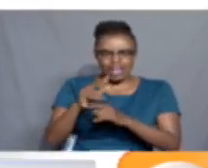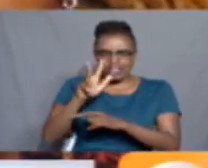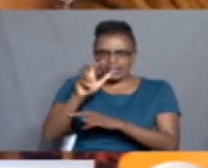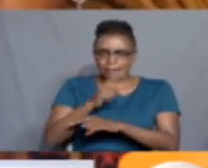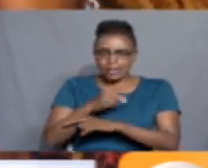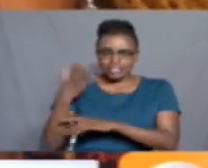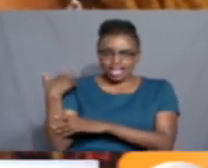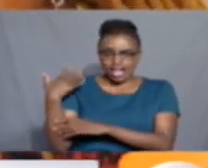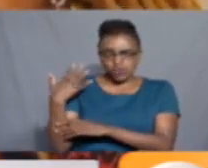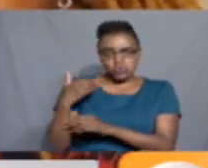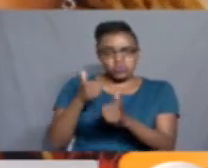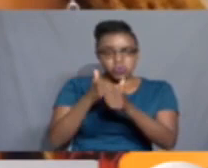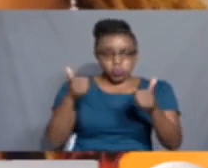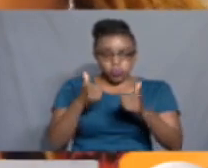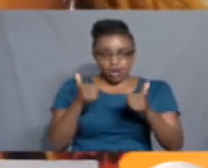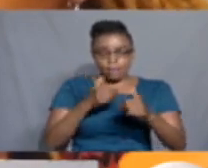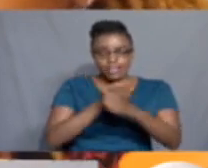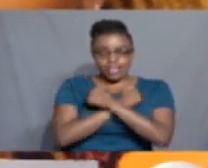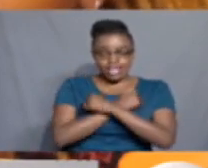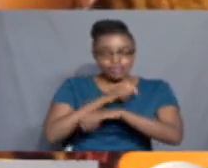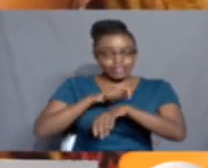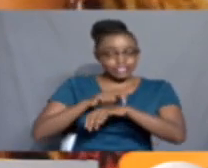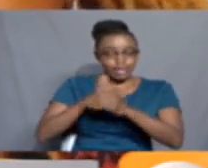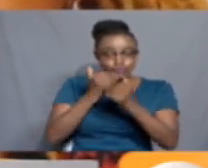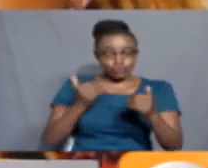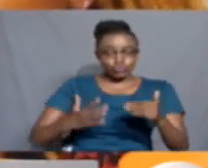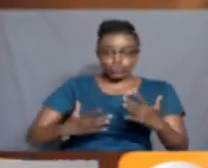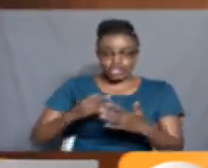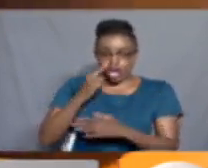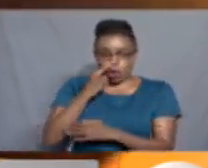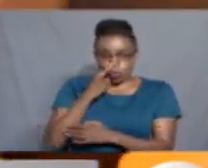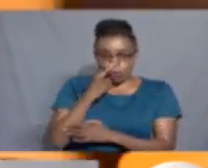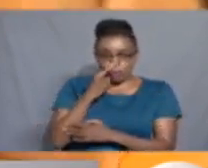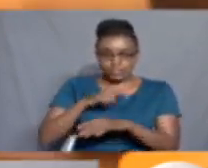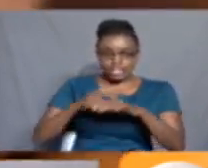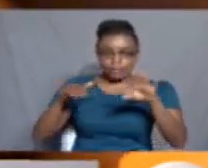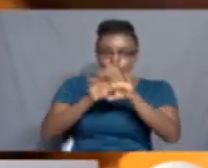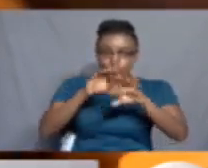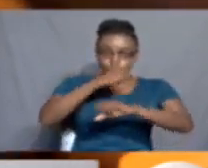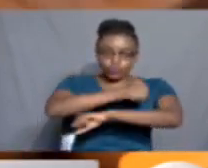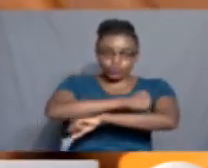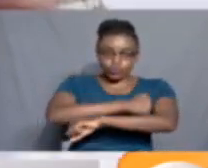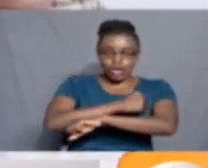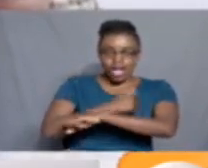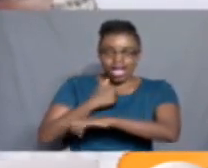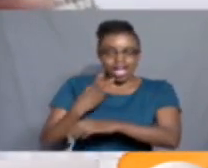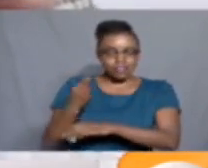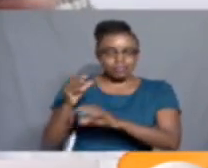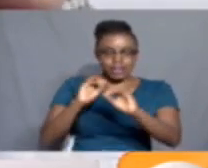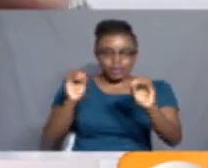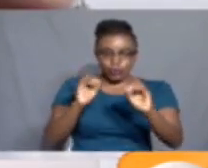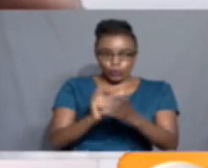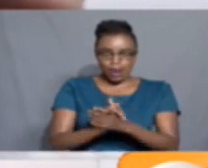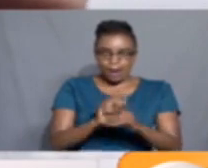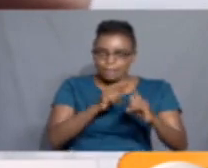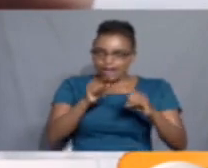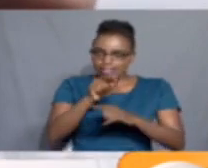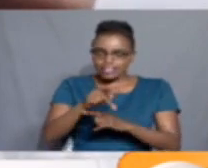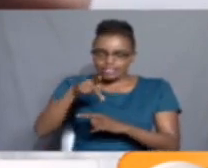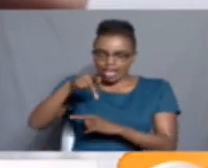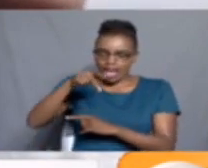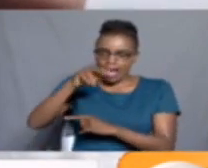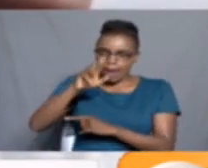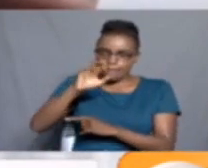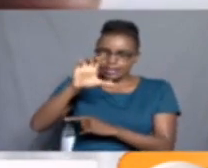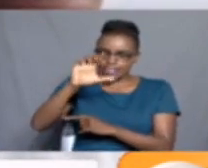biti chipa Na imepanda wakati watoto wakonyumbani shule zimefungwa Hakuna flow ya pesa Lakini CO2 Priscilla na